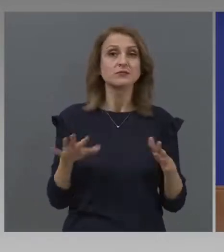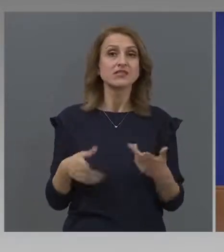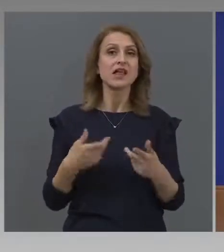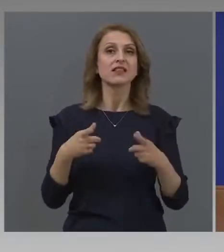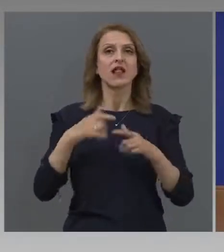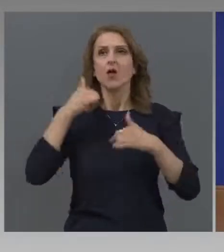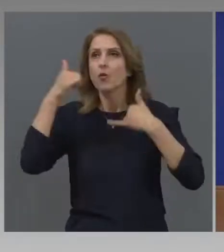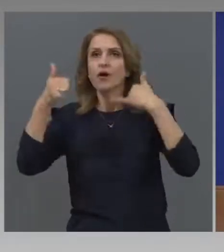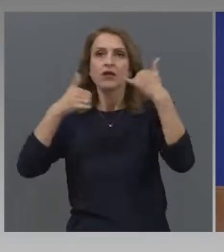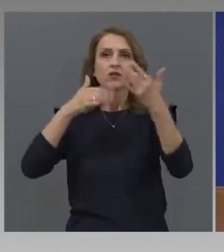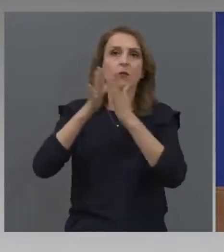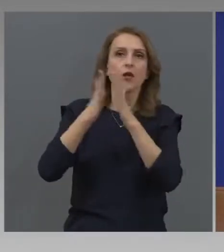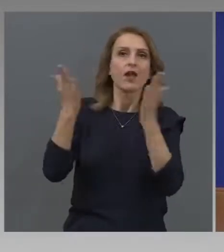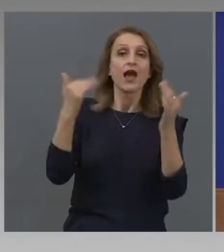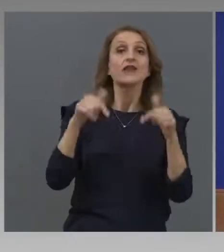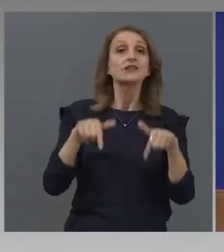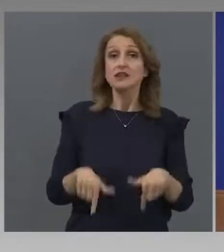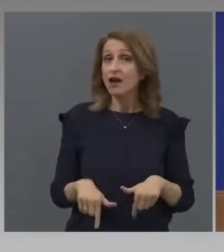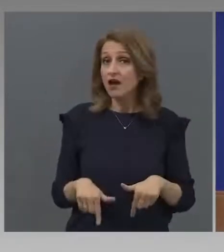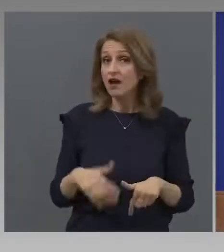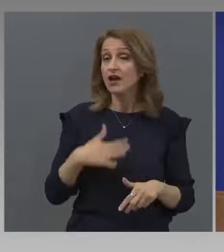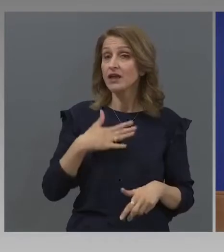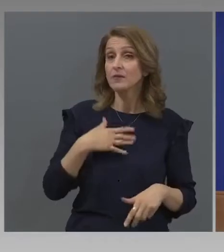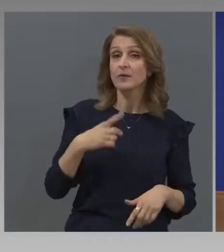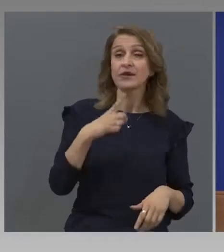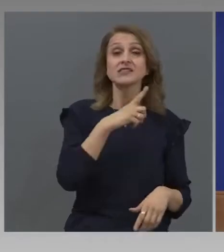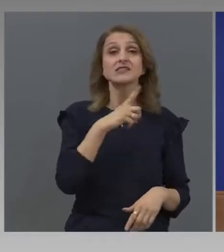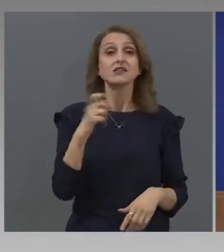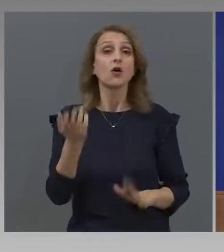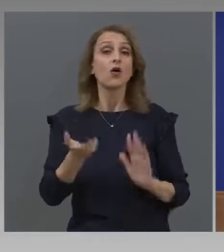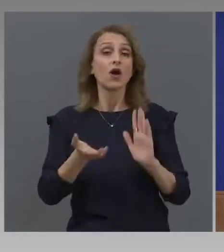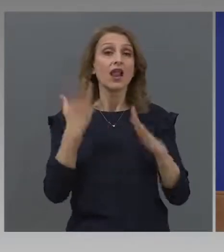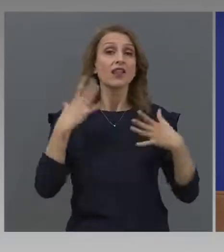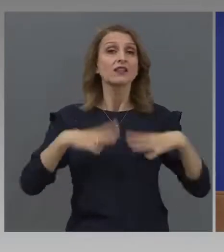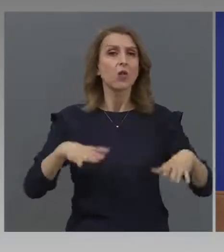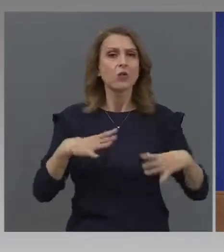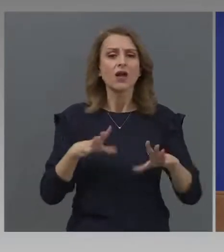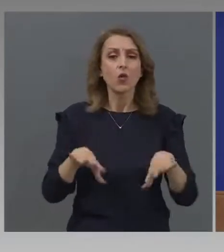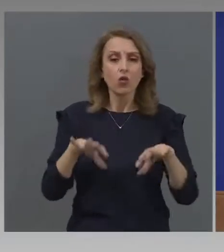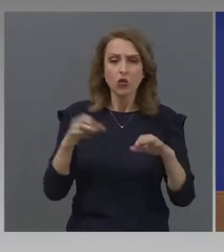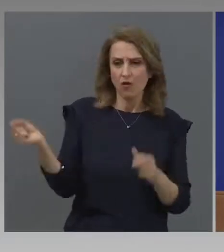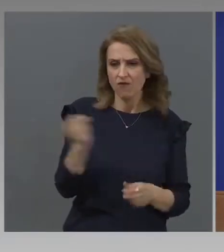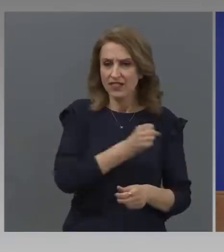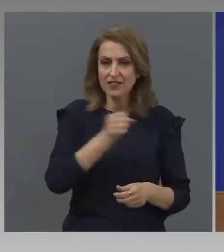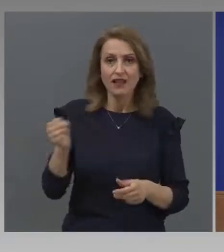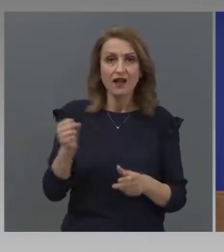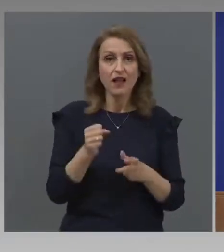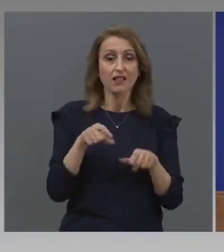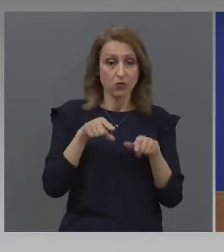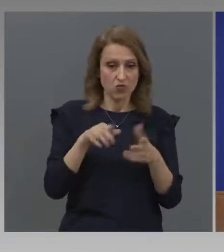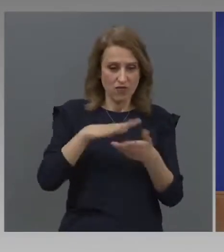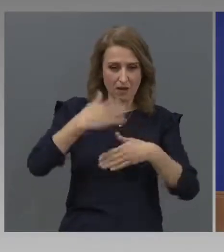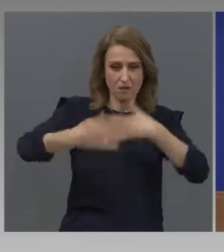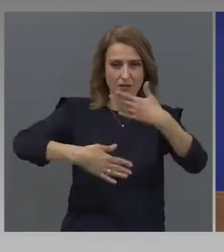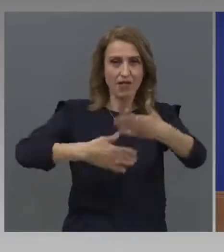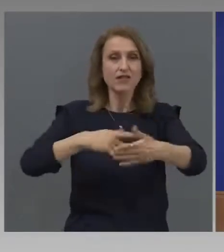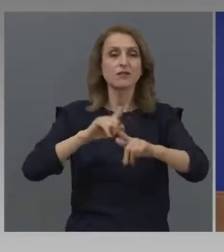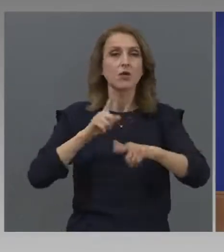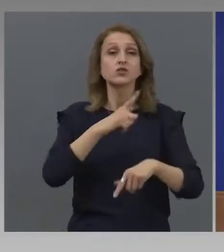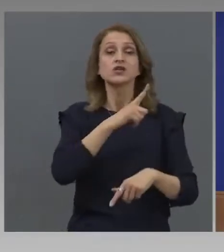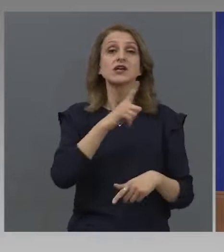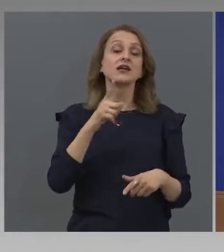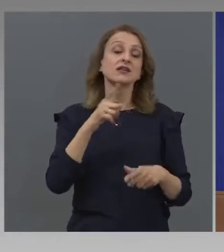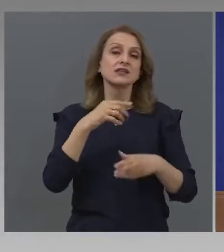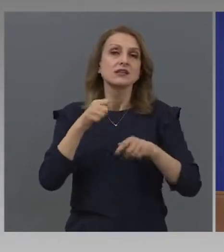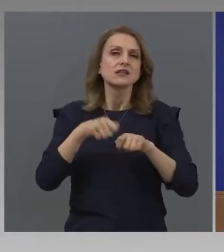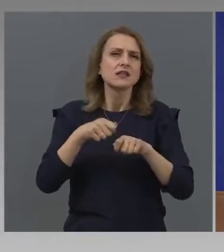И накрая имаме за 100 000 облекла налична тъкън. Изтъчана направят. Това не се